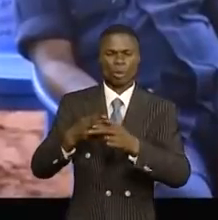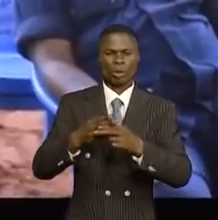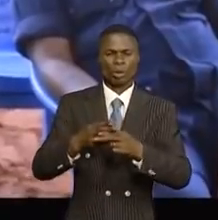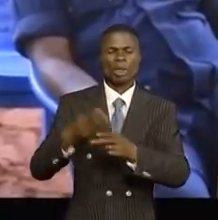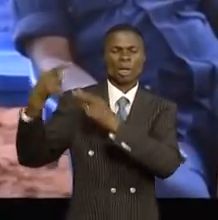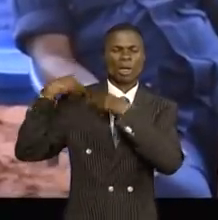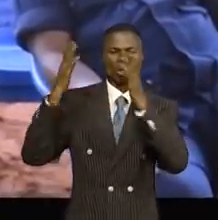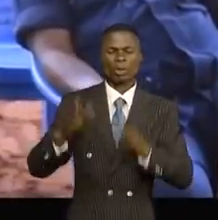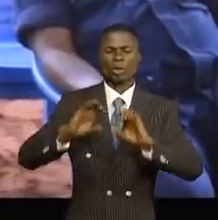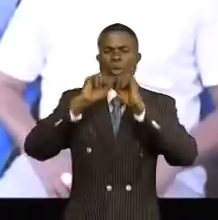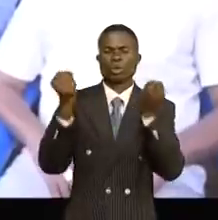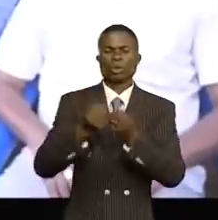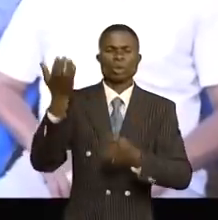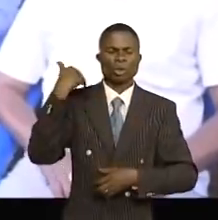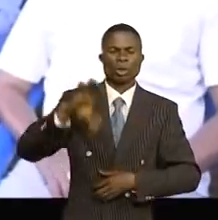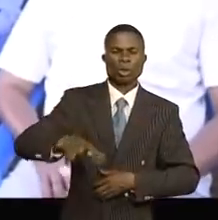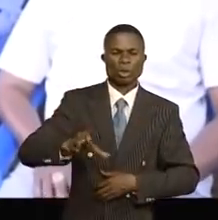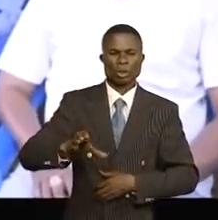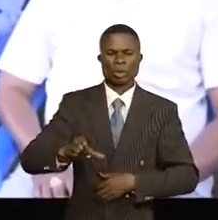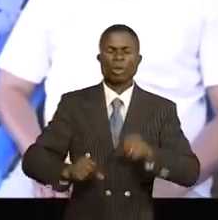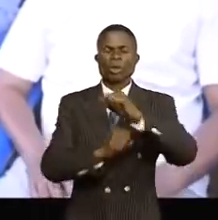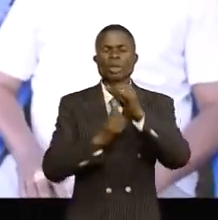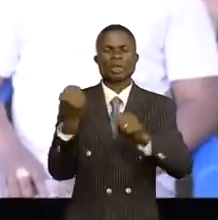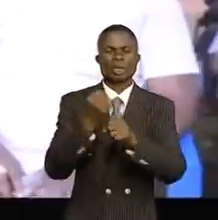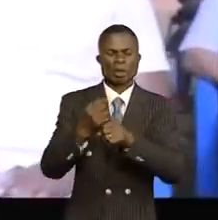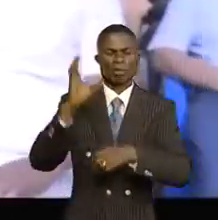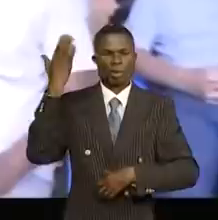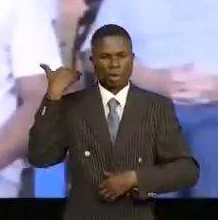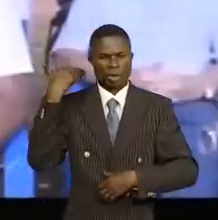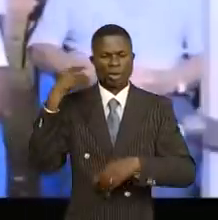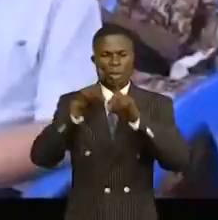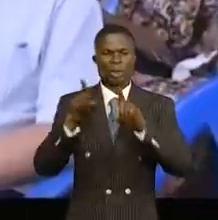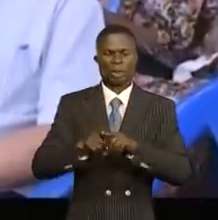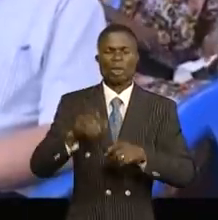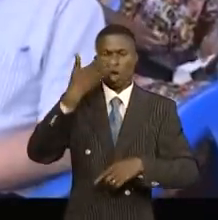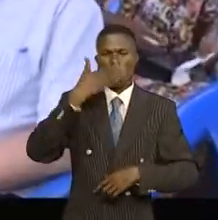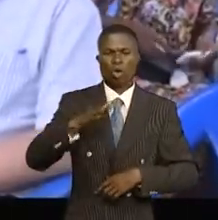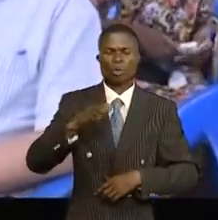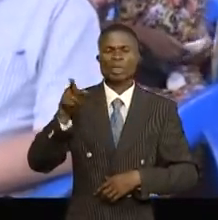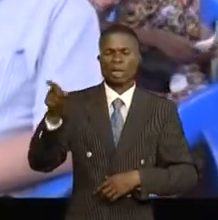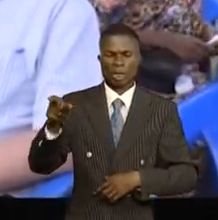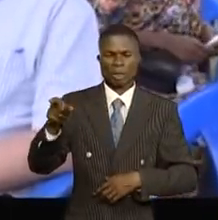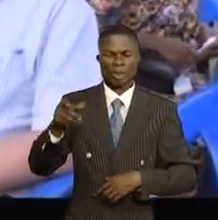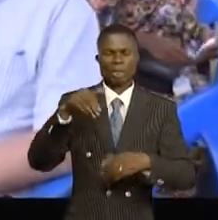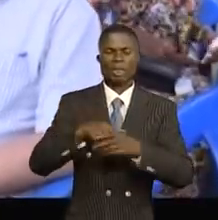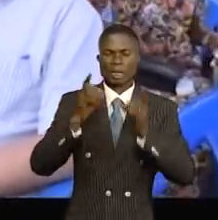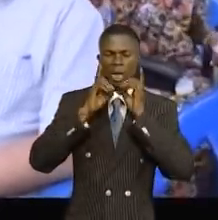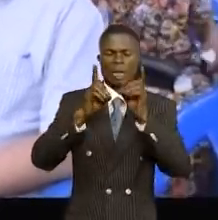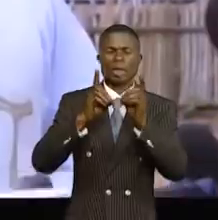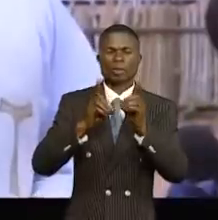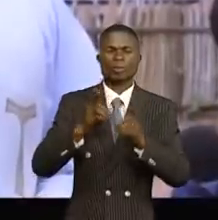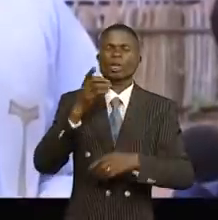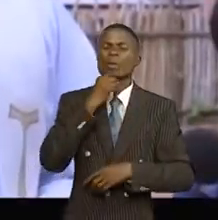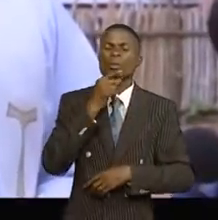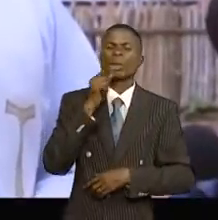responsable de la règle des eaux, des partenaires du secteur de l'eau et du médecin chef de zone de santé de Guémena. Dans son mot de circonstance, le